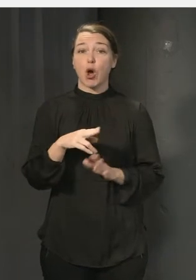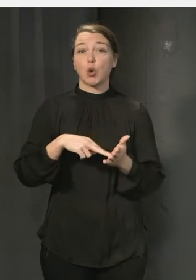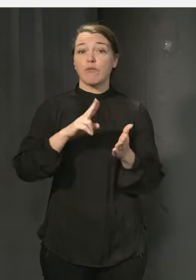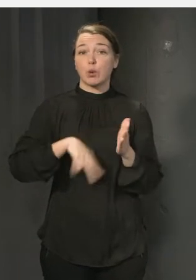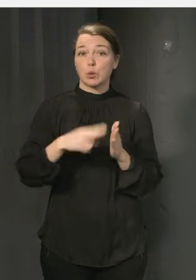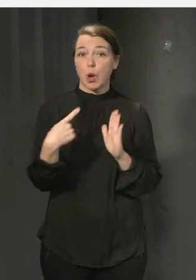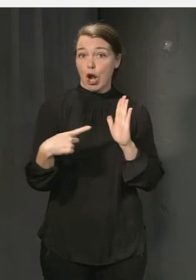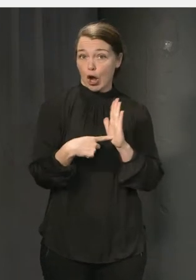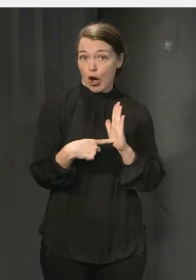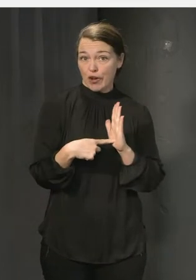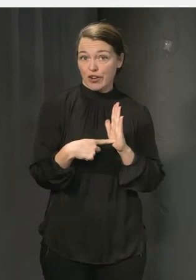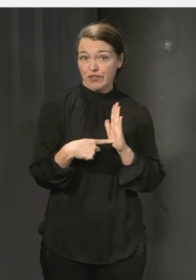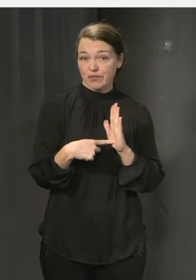lag.